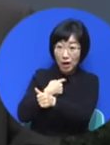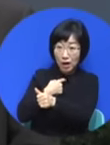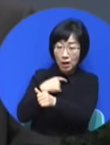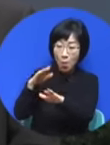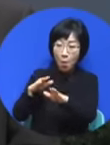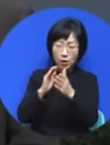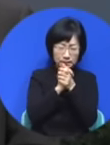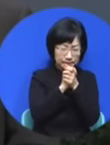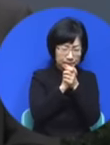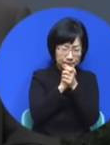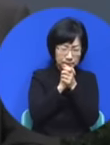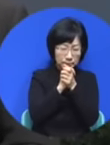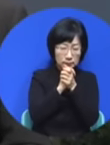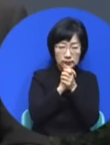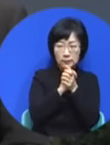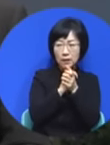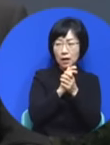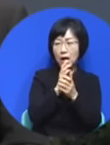그래서